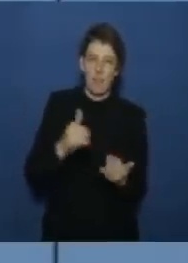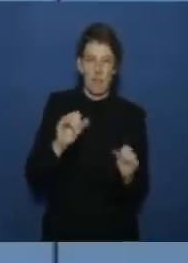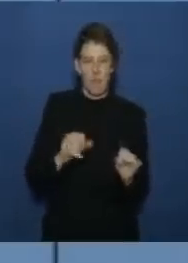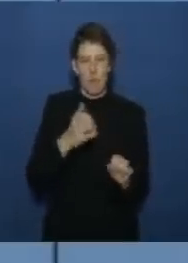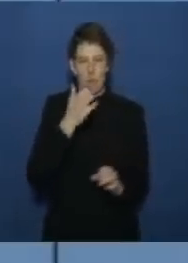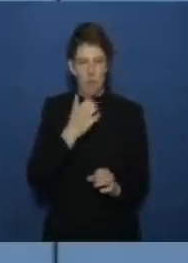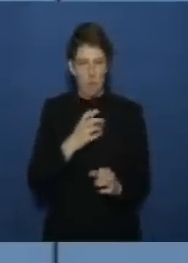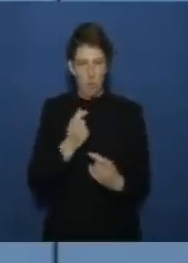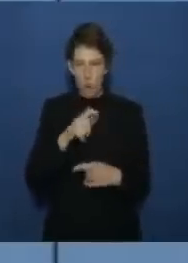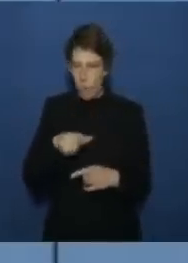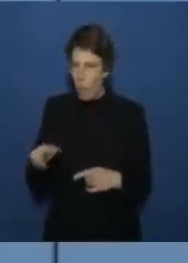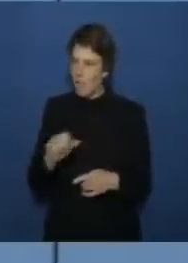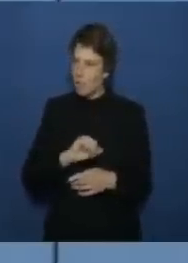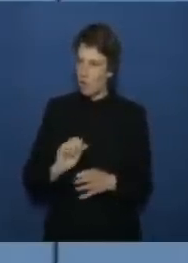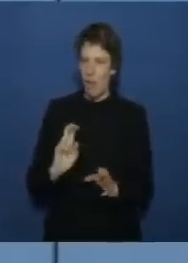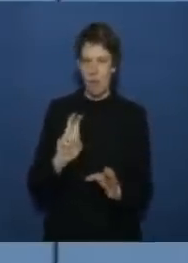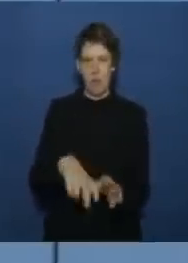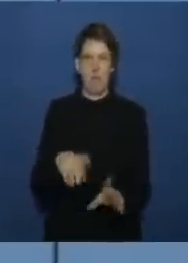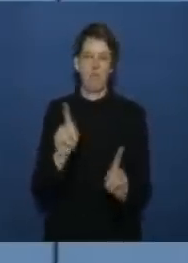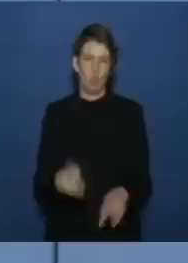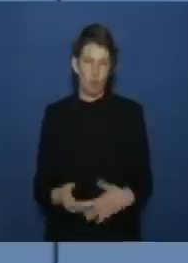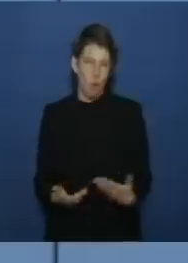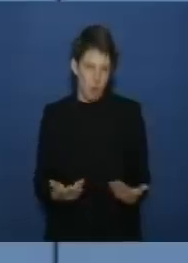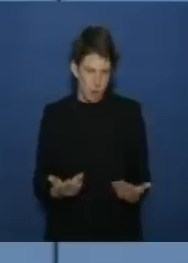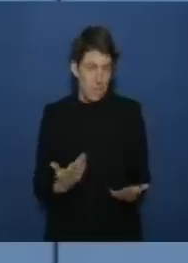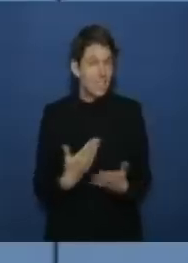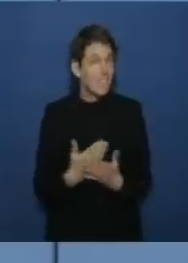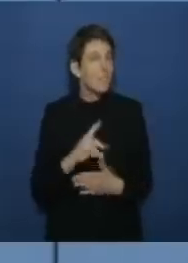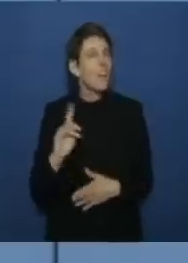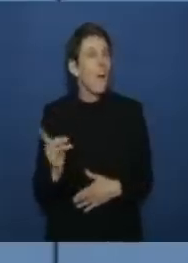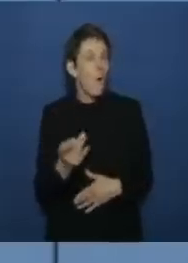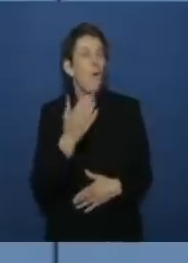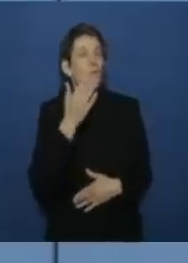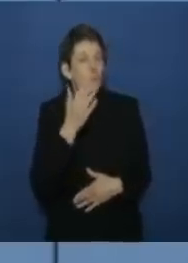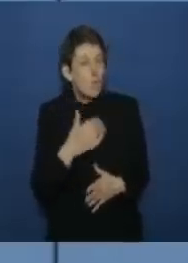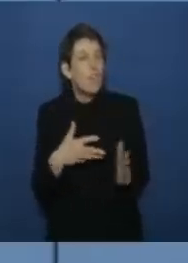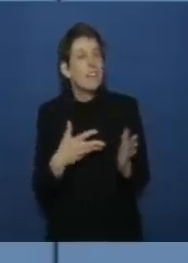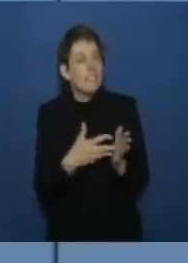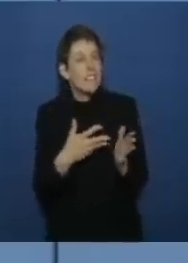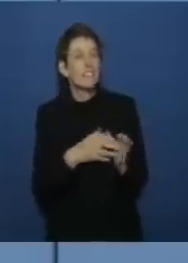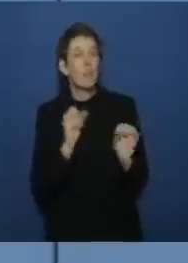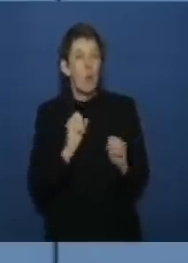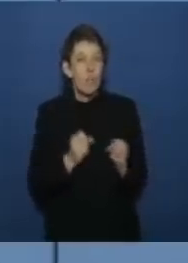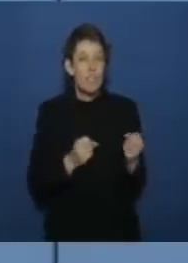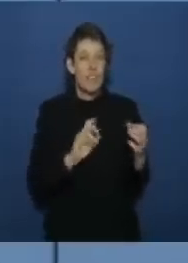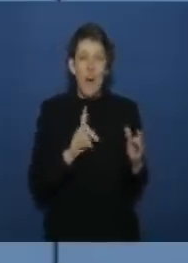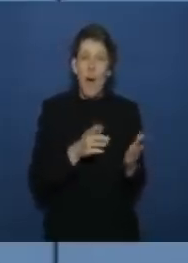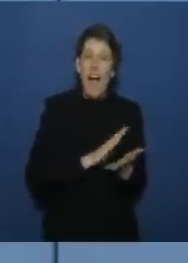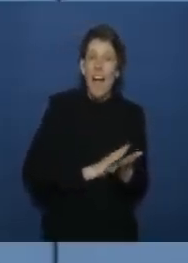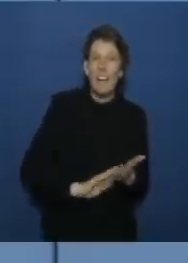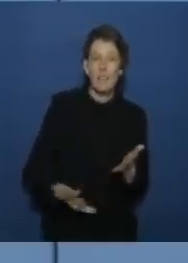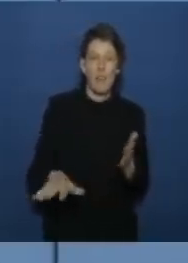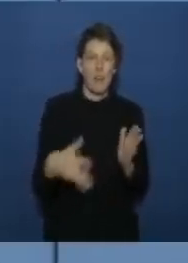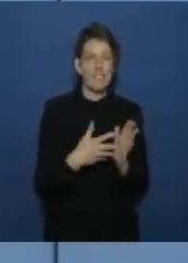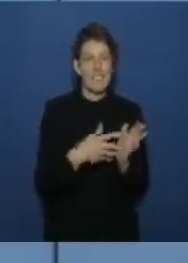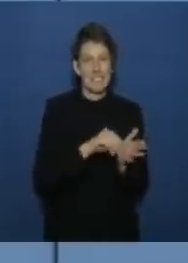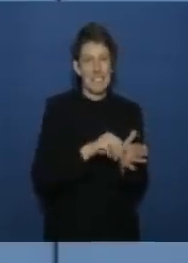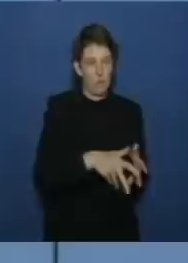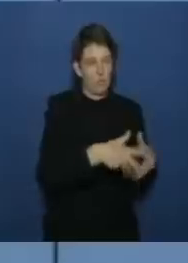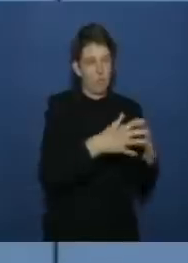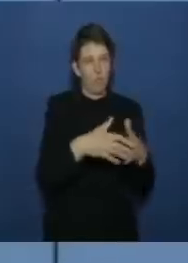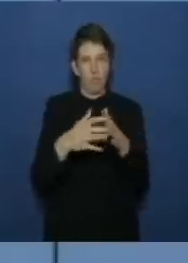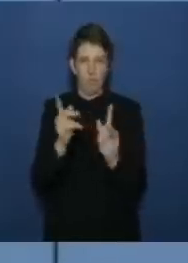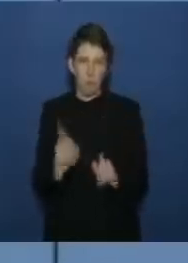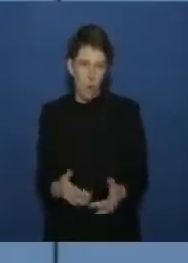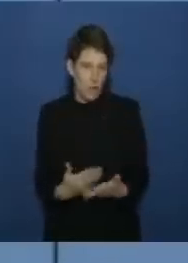man wollte natürlich halt eben auch entsprechend viele testmöglichkeiten schaffen und deshalb hat man halt eben